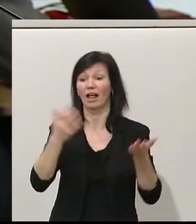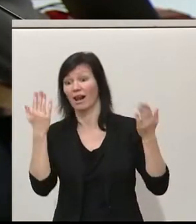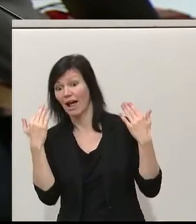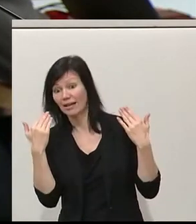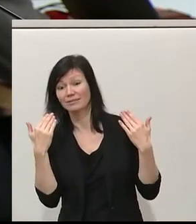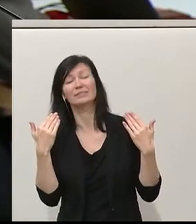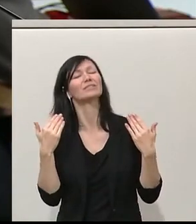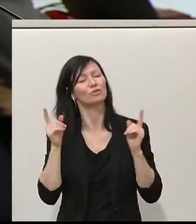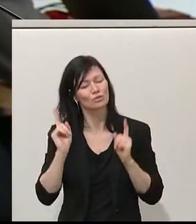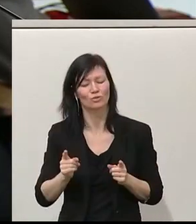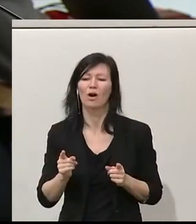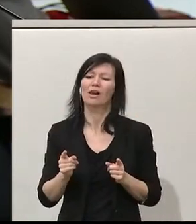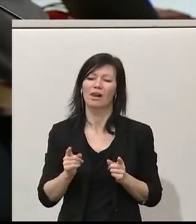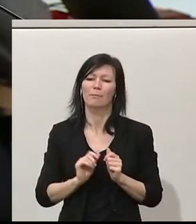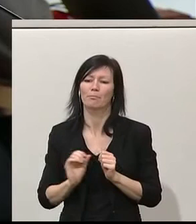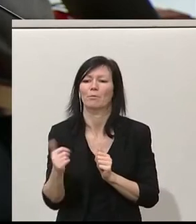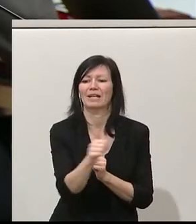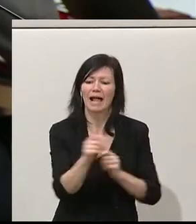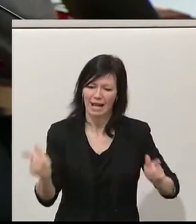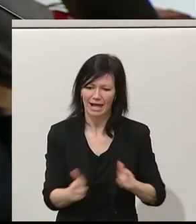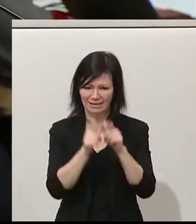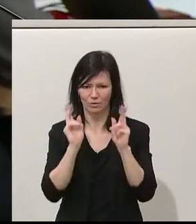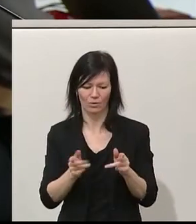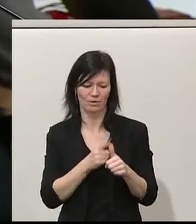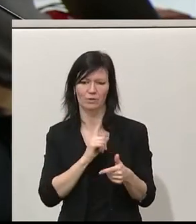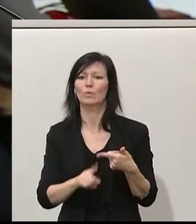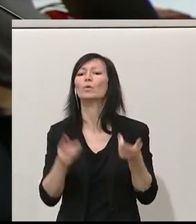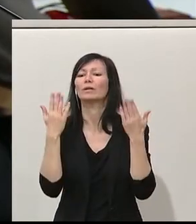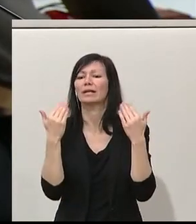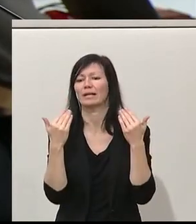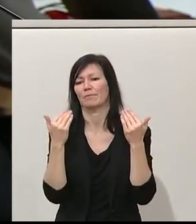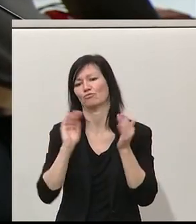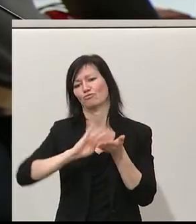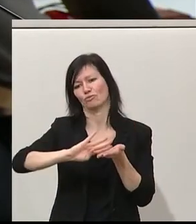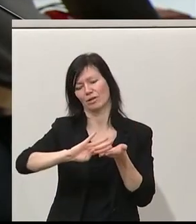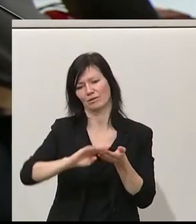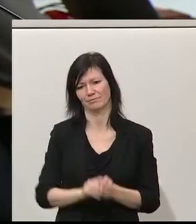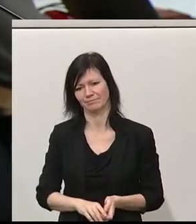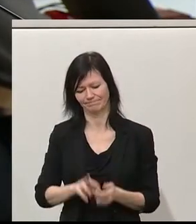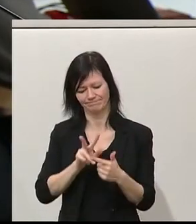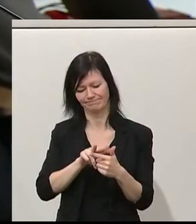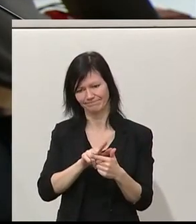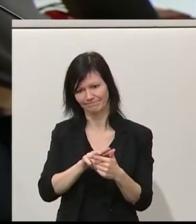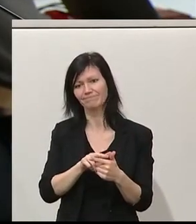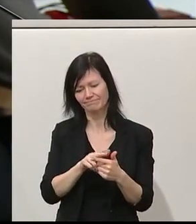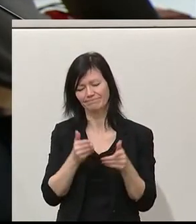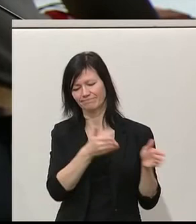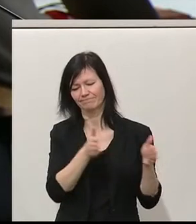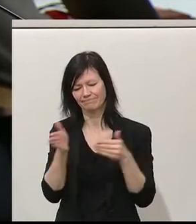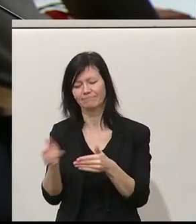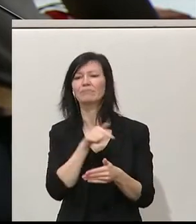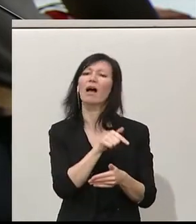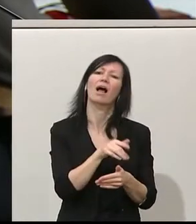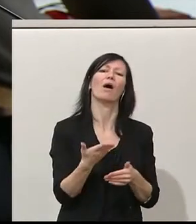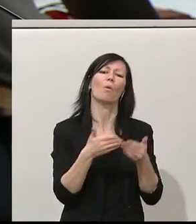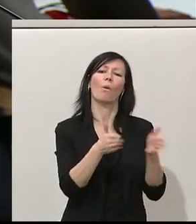auch in den ländlichen Regionen. Und um dies zu erreichen, zwei zentrale Bereiche. Einerseits der Ausbau des öffentlichen Verkehrs,